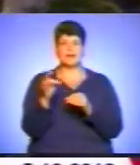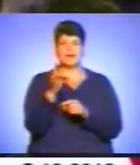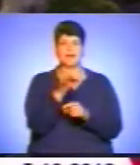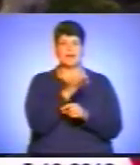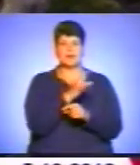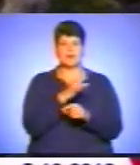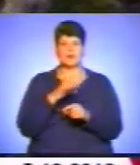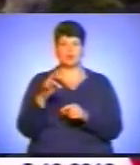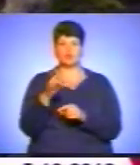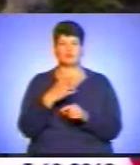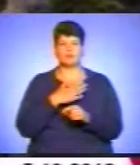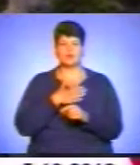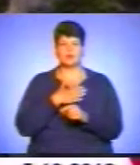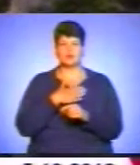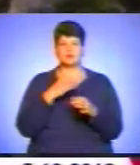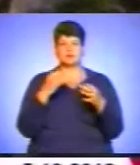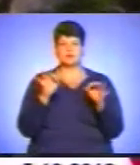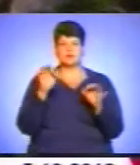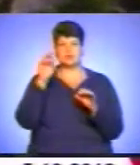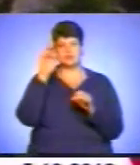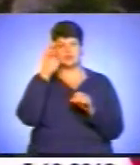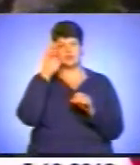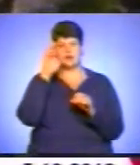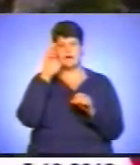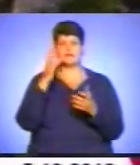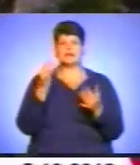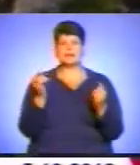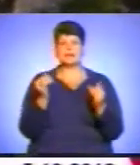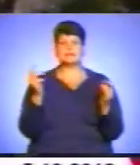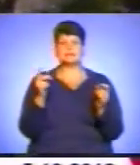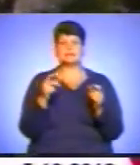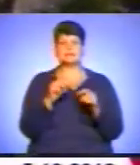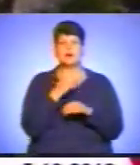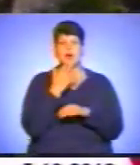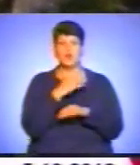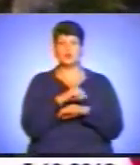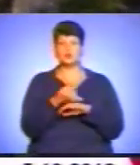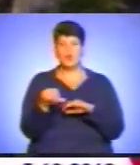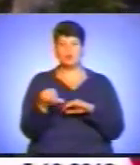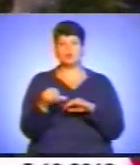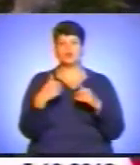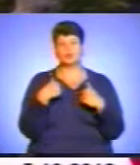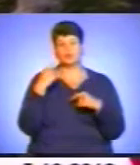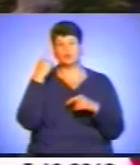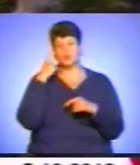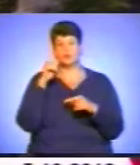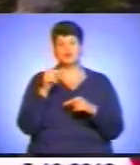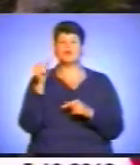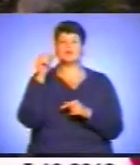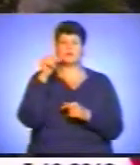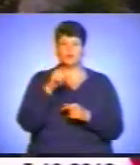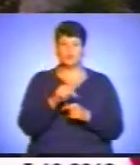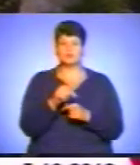нашої незалежної держави і за кордону. Думаю, що і тут, і